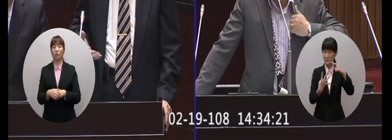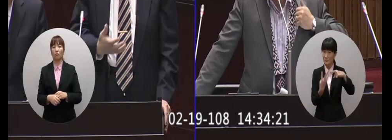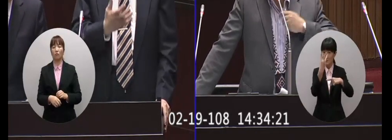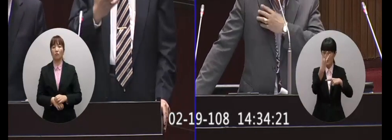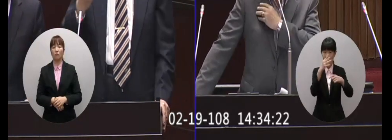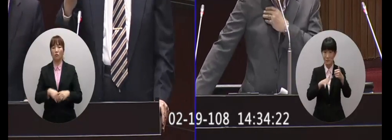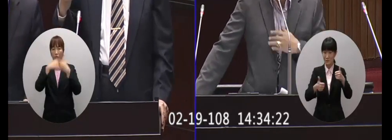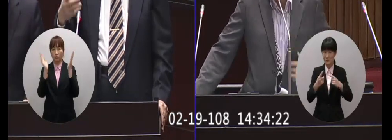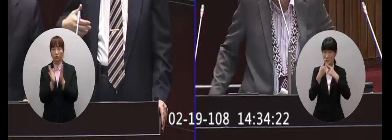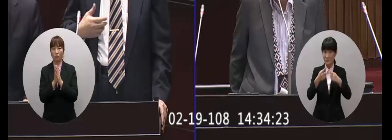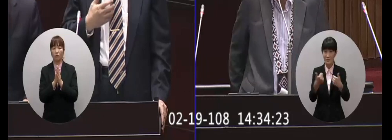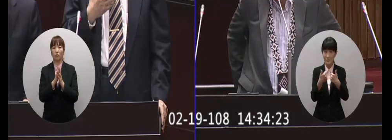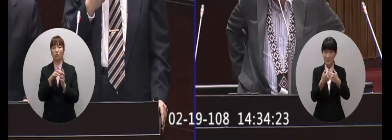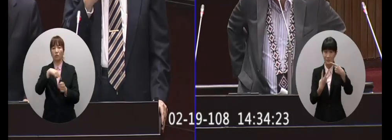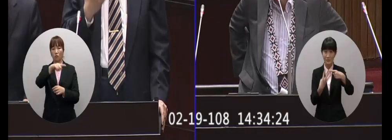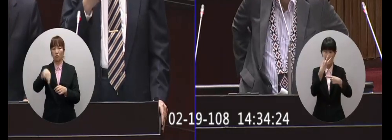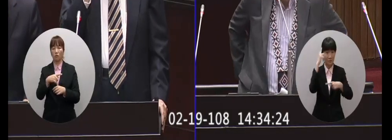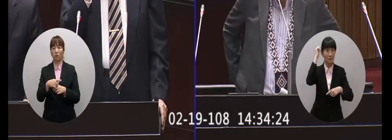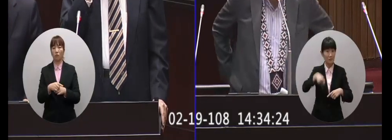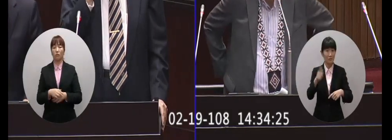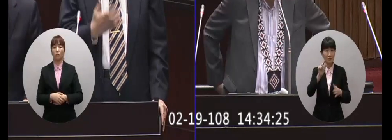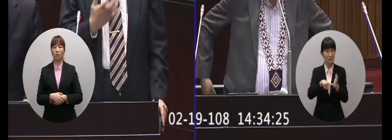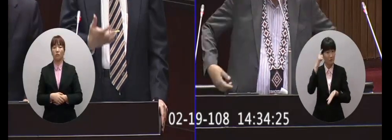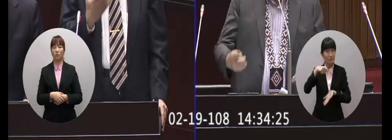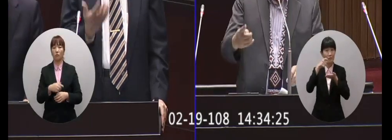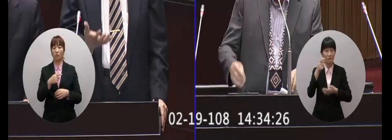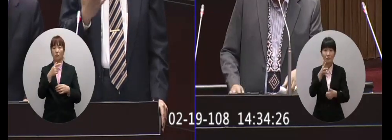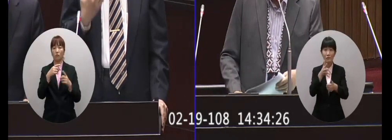之三委員出席四分之三同意這個是什麼時候提出來的